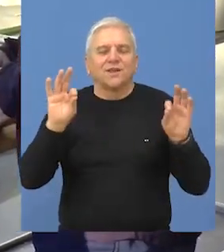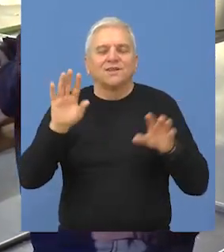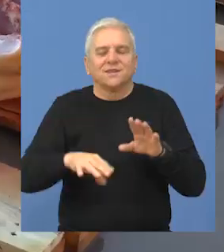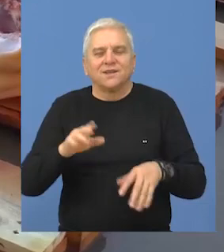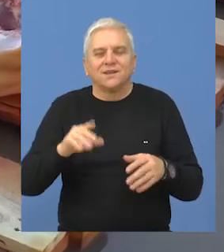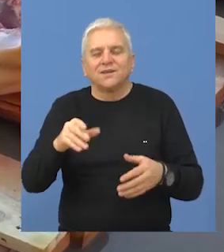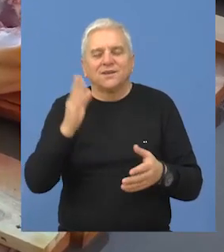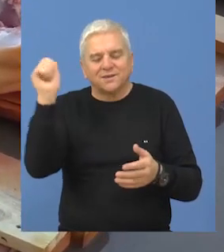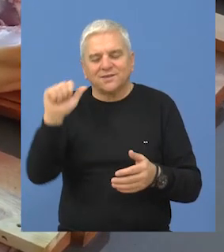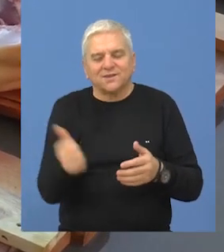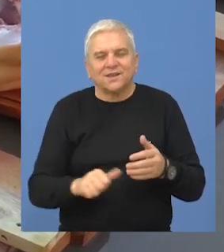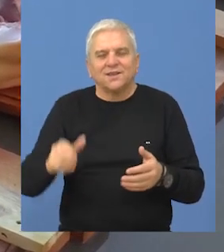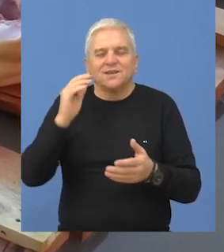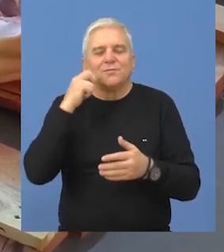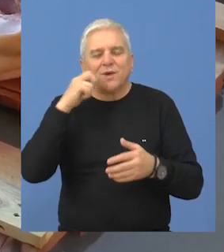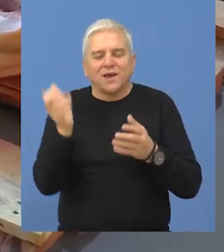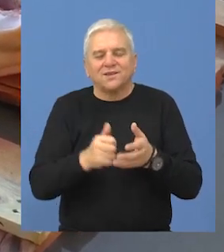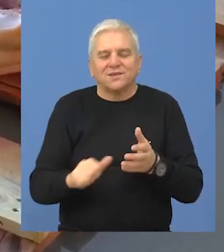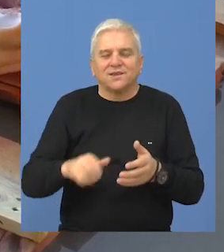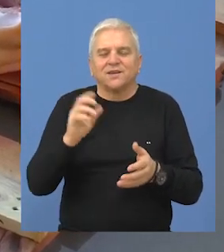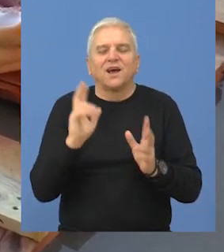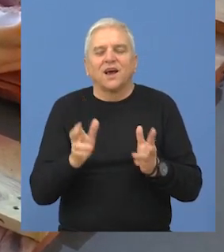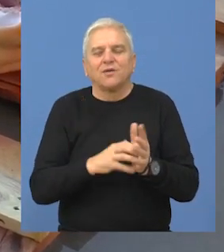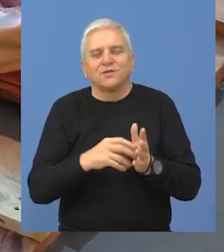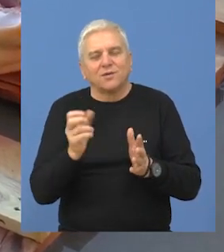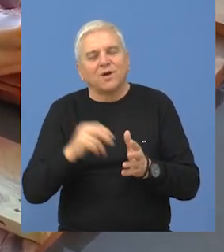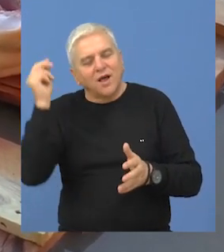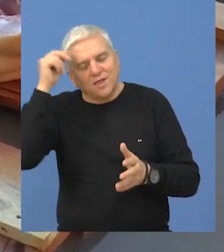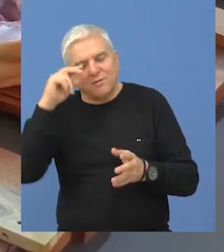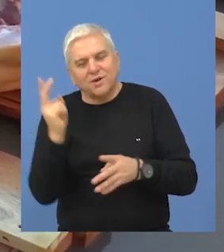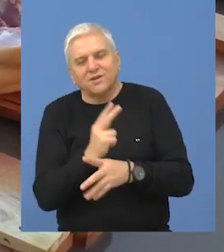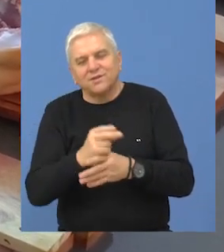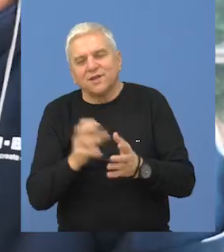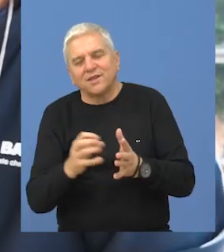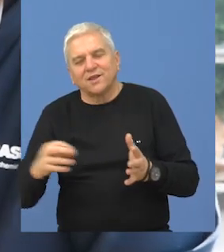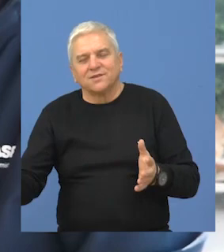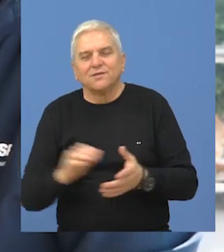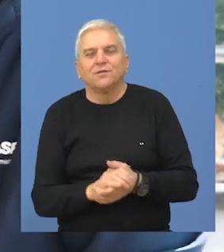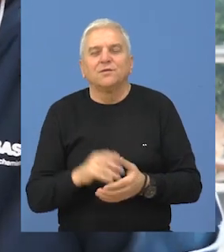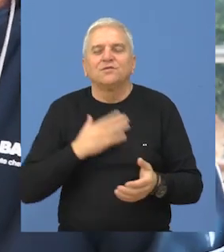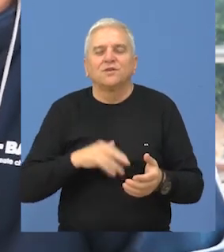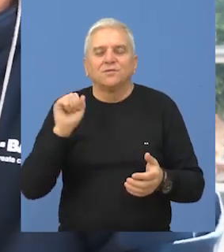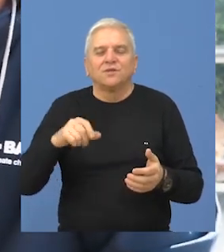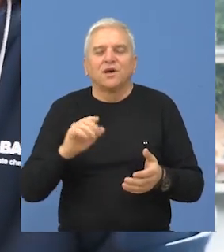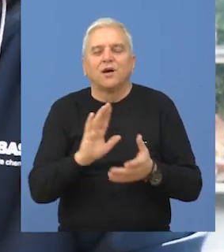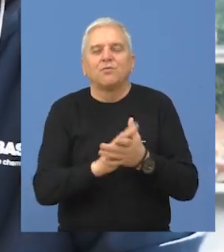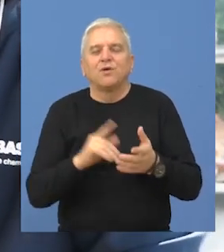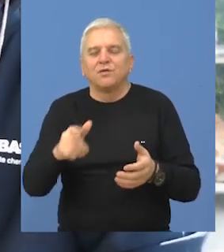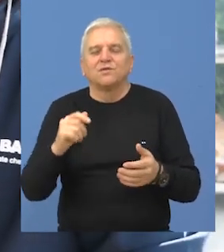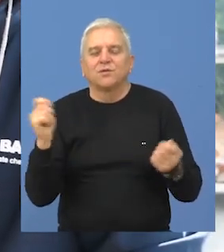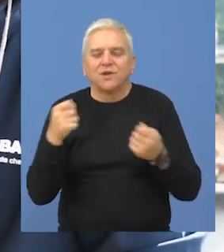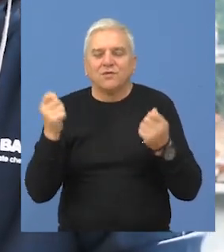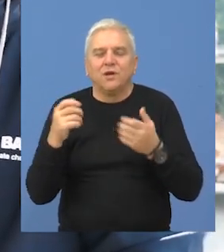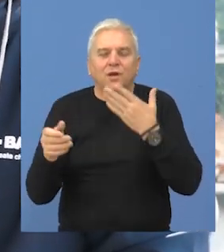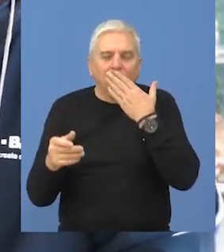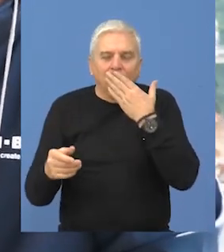kila, potom tranžiranjem, sečenjem mesa i dalje kako već običaj nalažu. Hteli su da pokrenemo ovakav